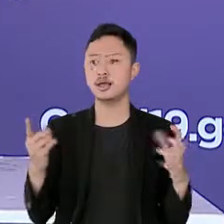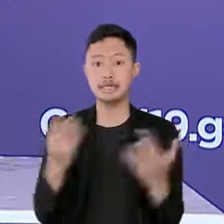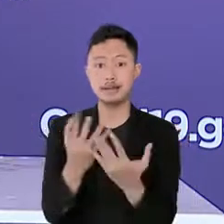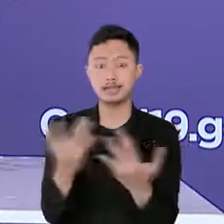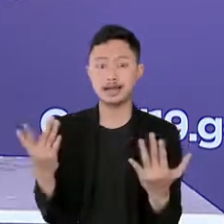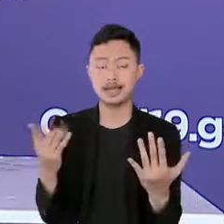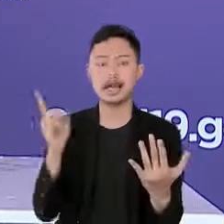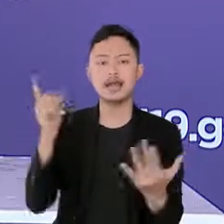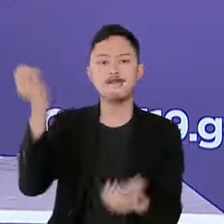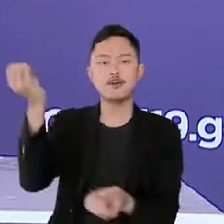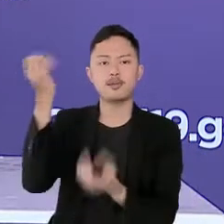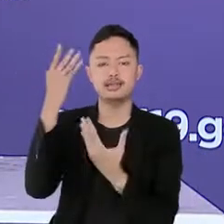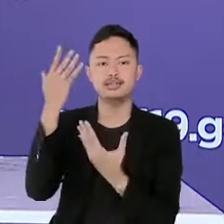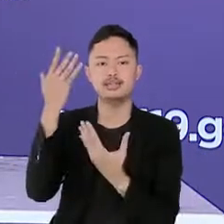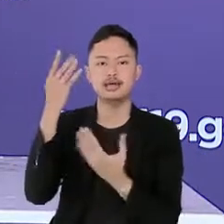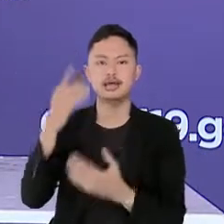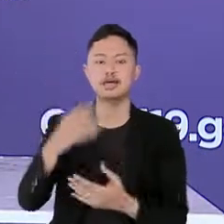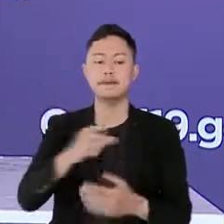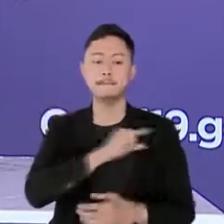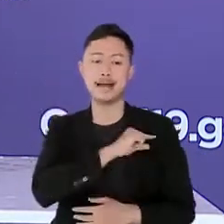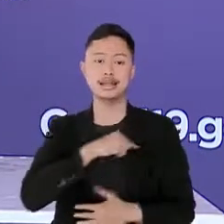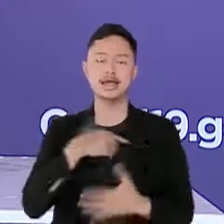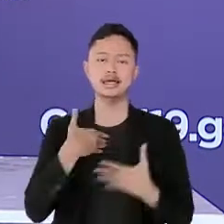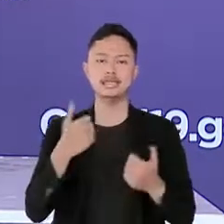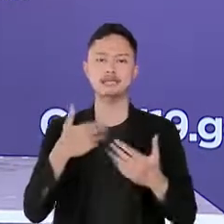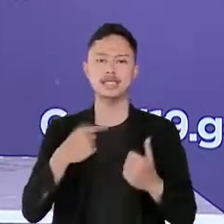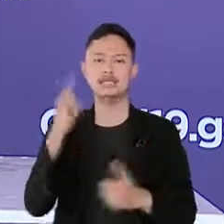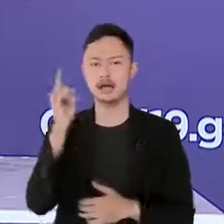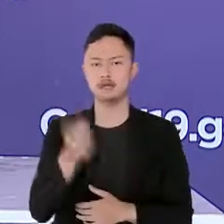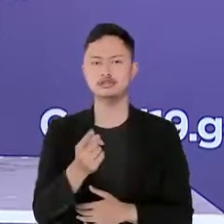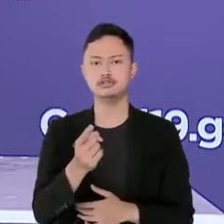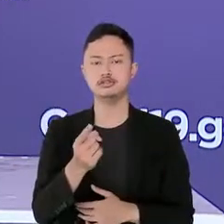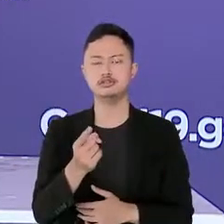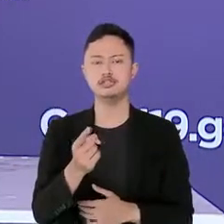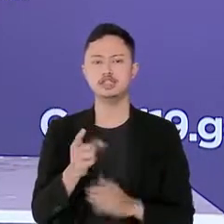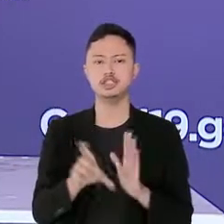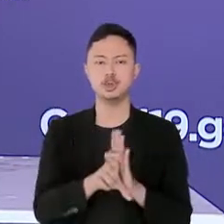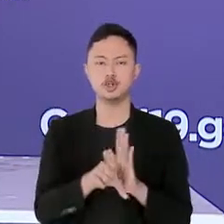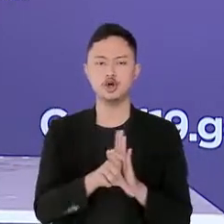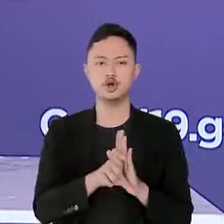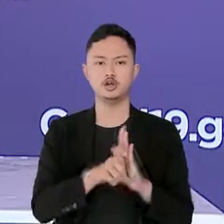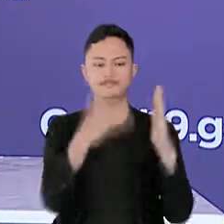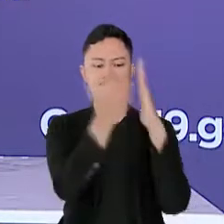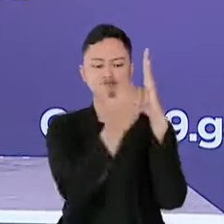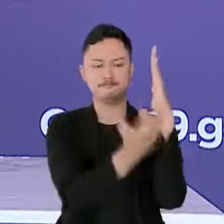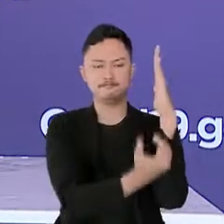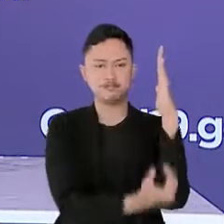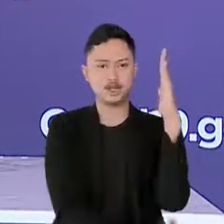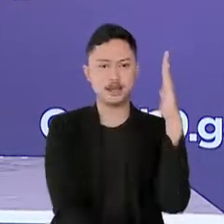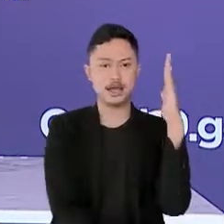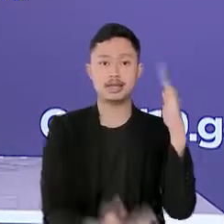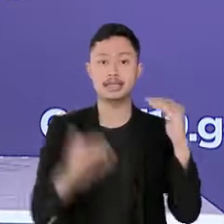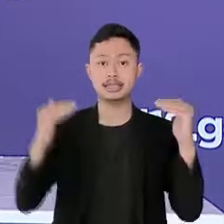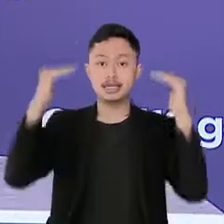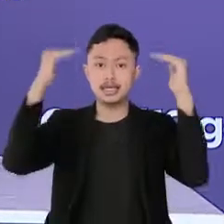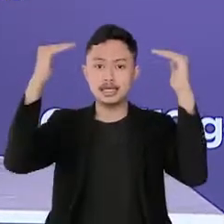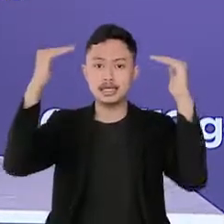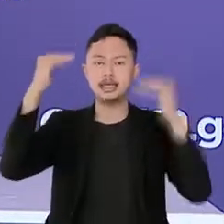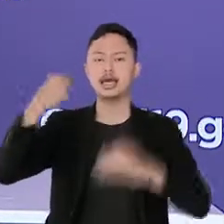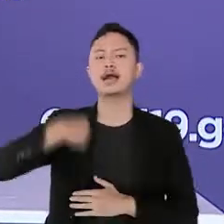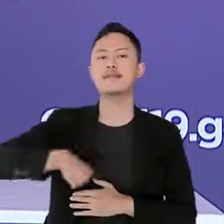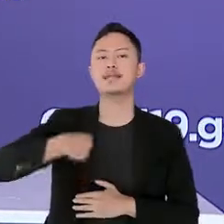apat rambu-rambu yang harus diperhatikan oleh penyelenggara acara secara hirarki kementerian atau lembaga terkait